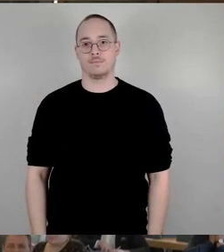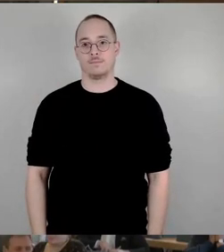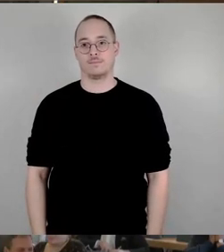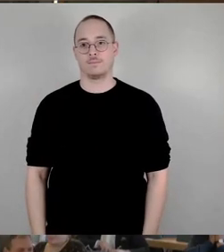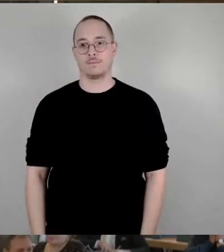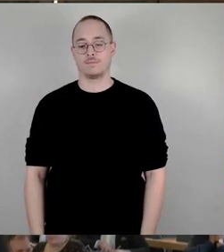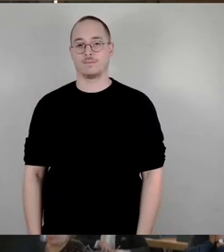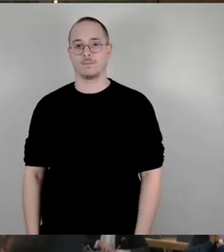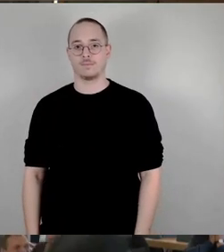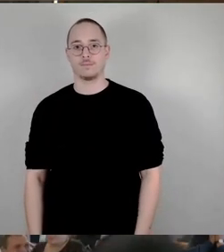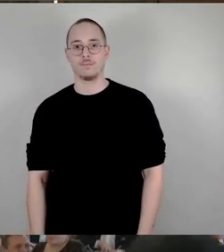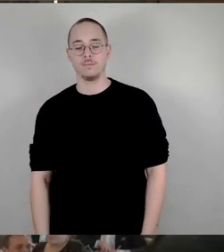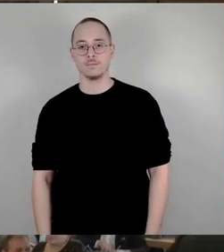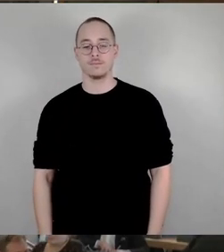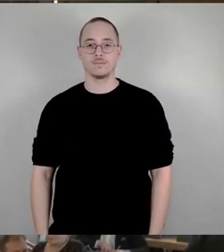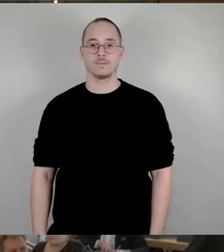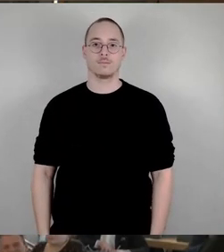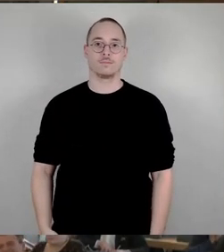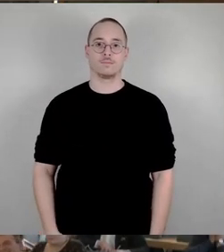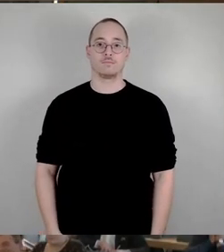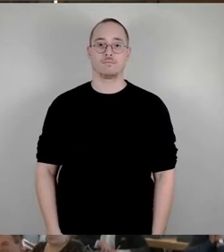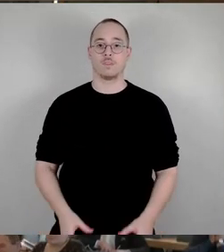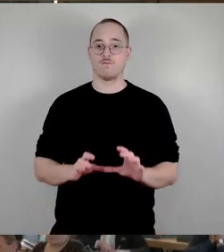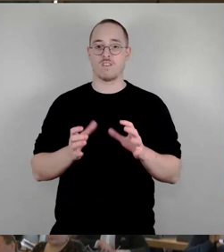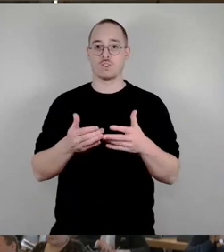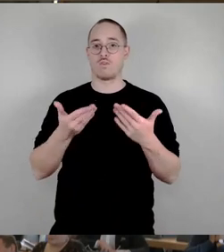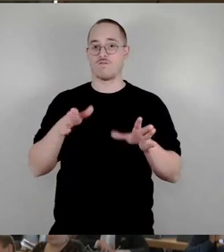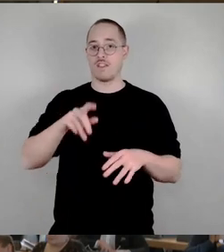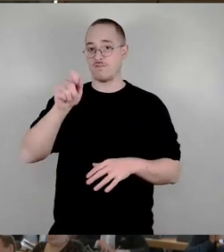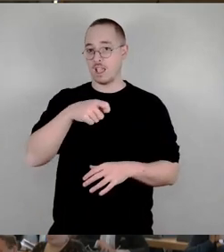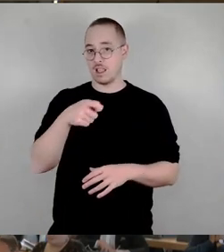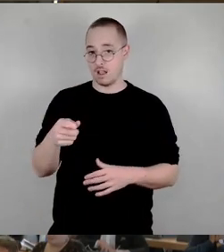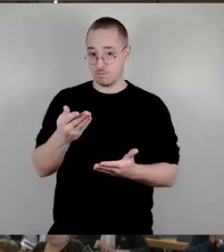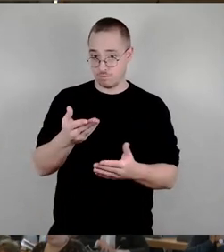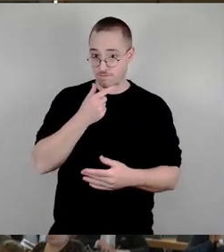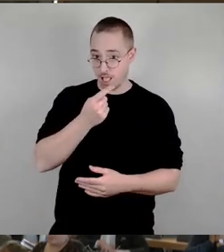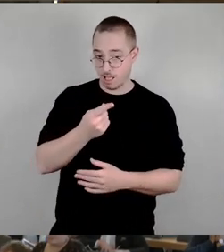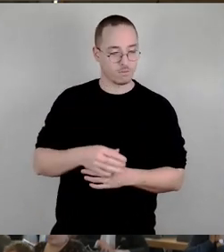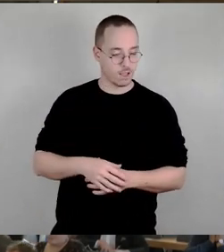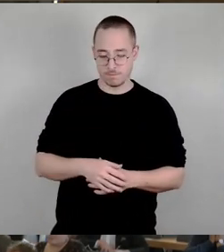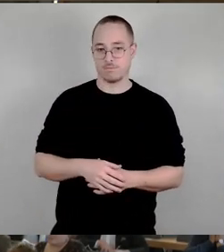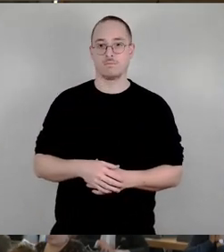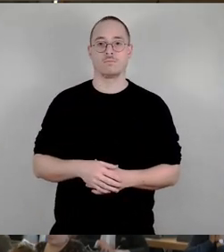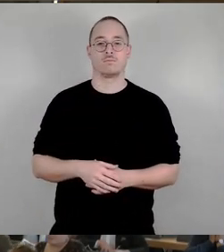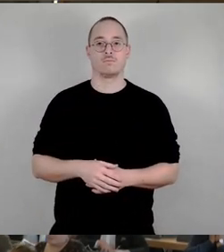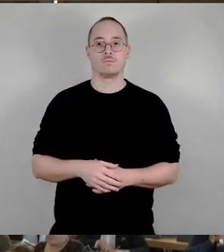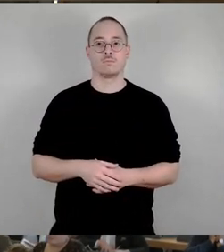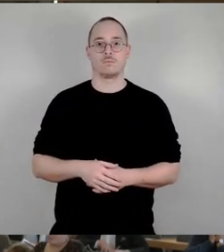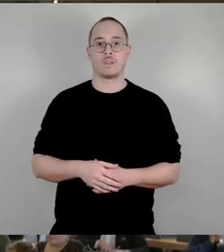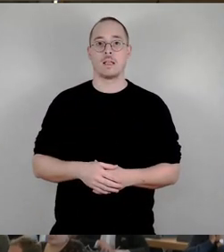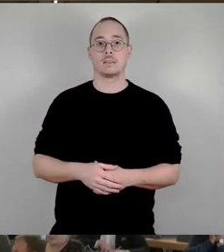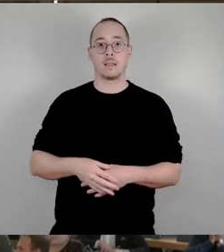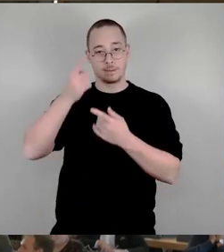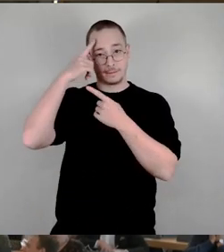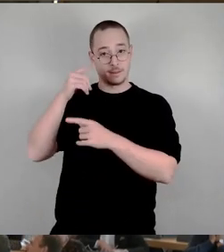Machen wir weiter. Fraktion Freie Wähler, Freie Bürger, das Wort gewünscht. Nicht der Fall, dann machen wir weiter. Dissidenten, Herr Aschenbach,